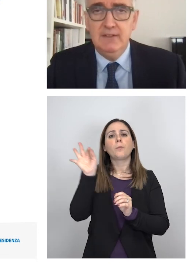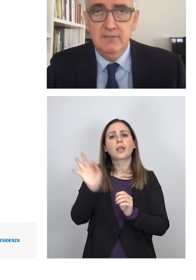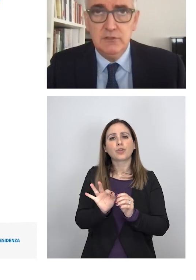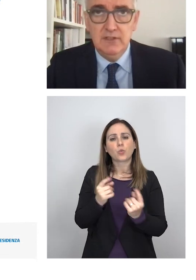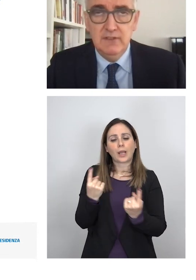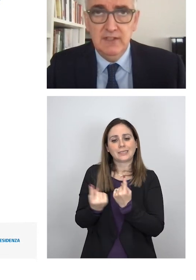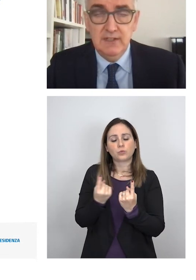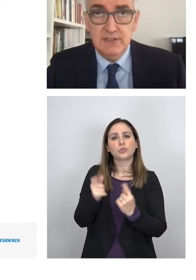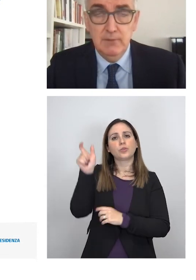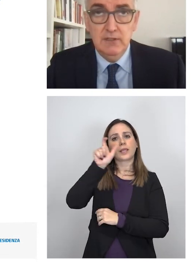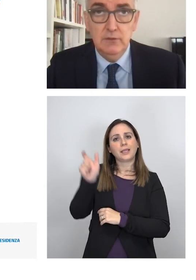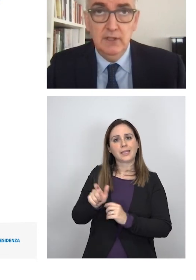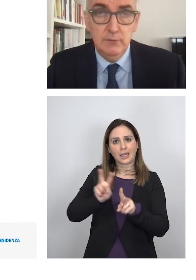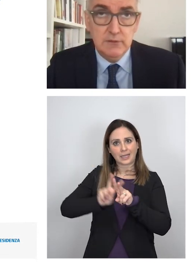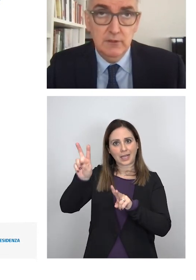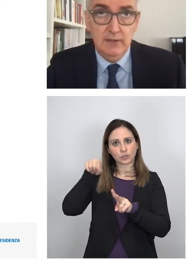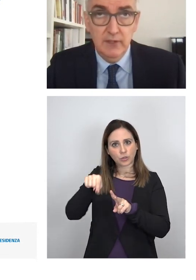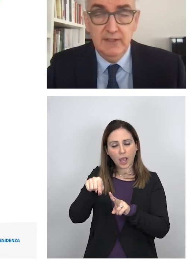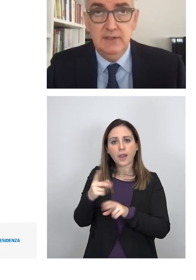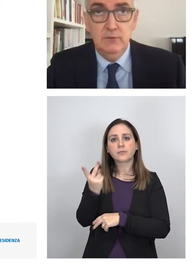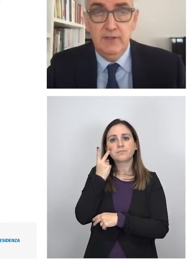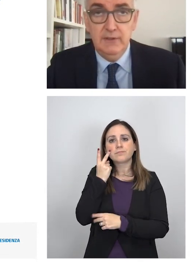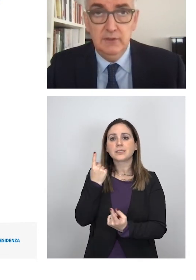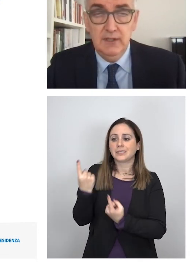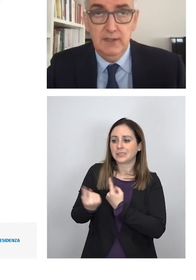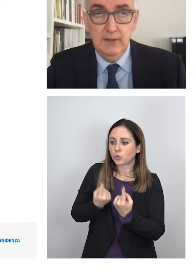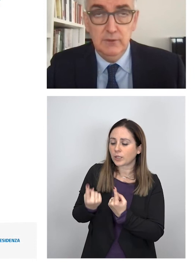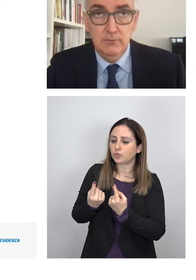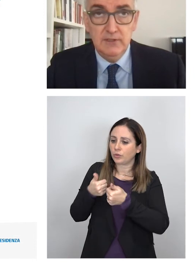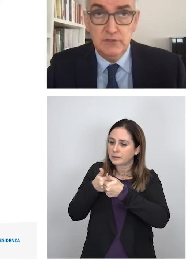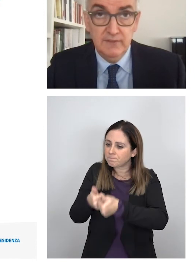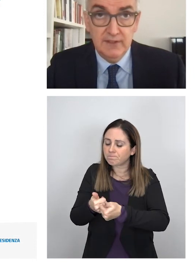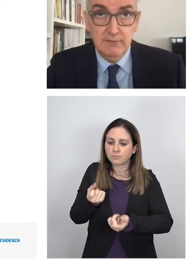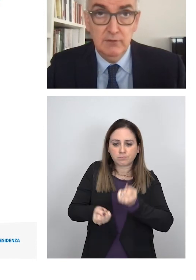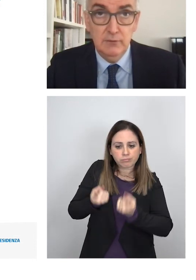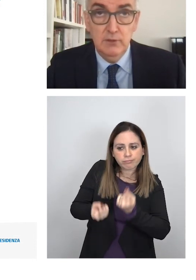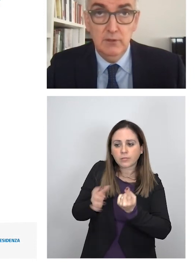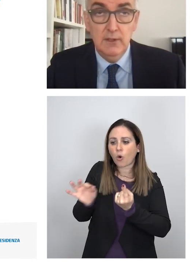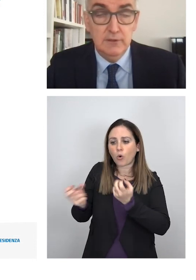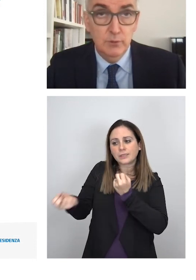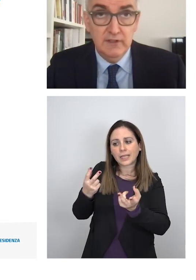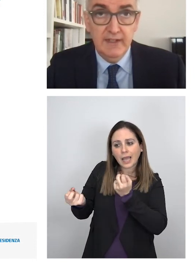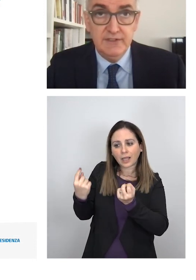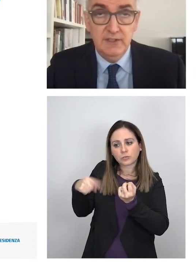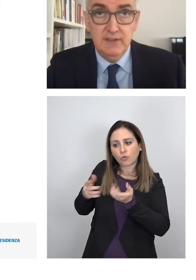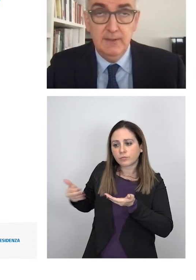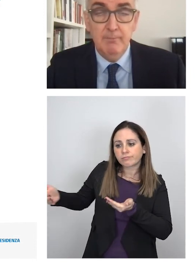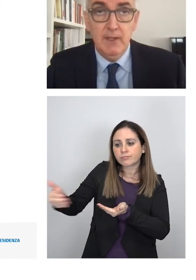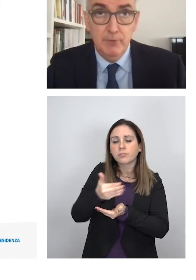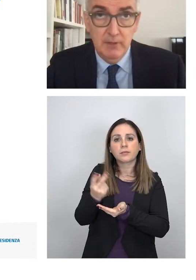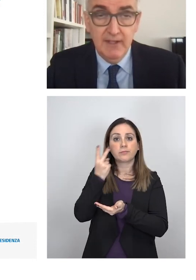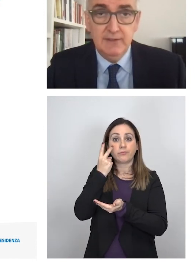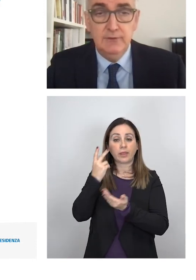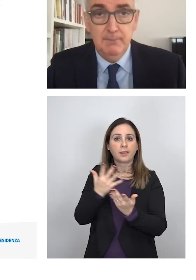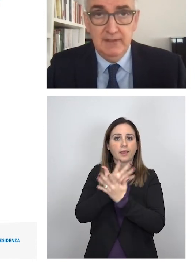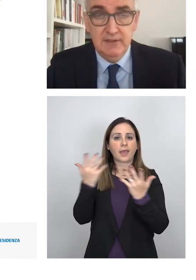attraverso l'attività di tracciamento e questo è coerente col fatto che un aumento significativo del numero di nuovi casi rende